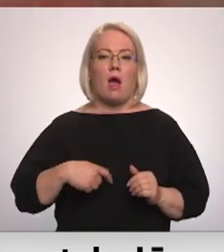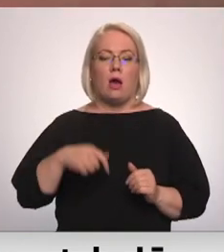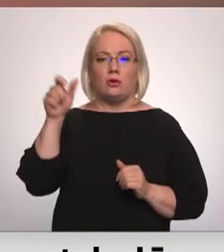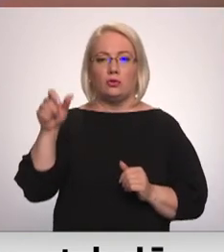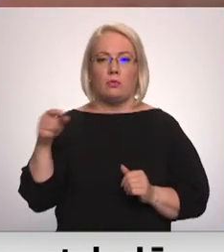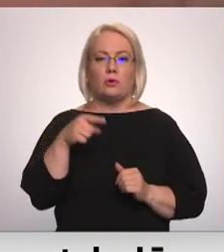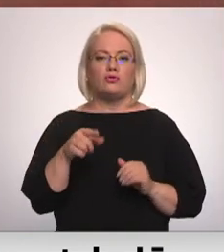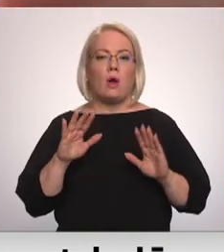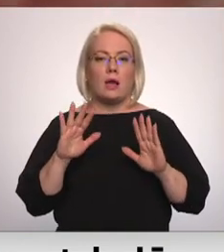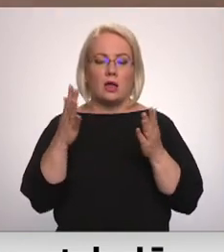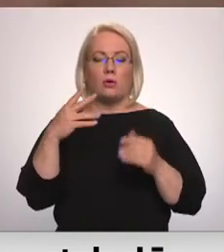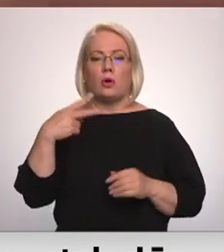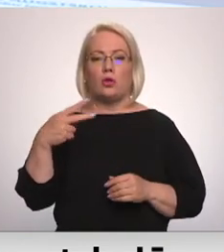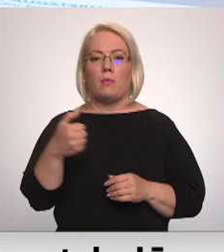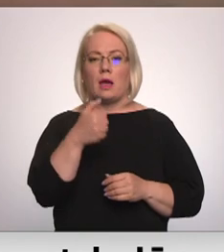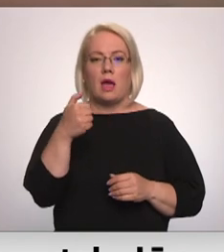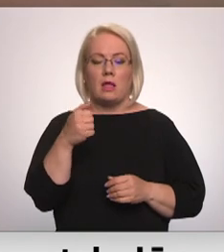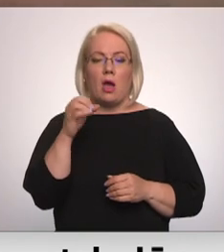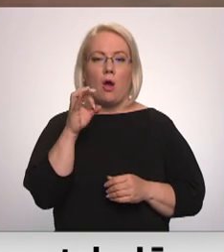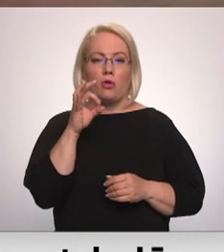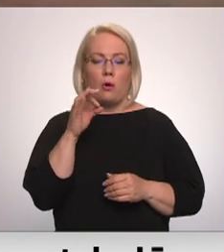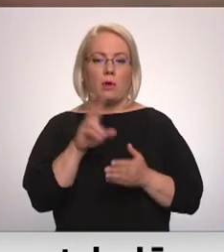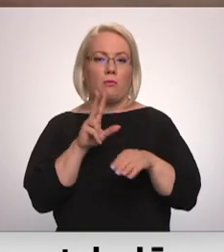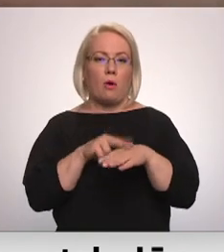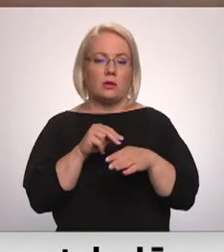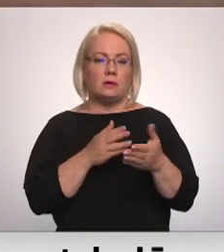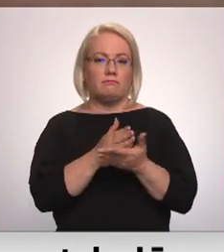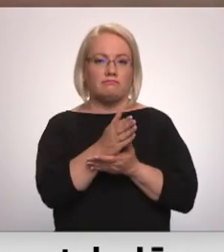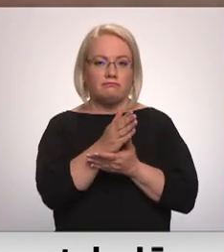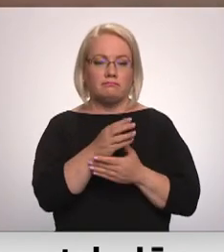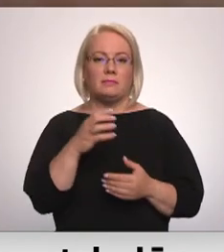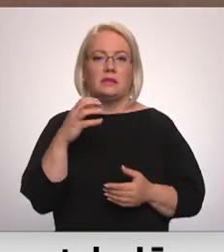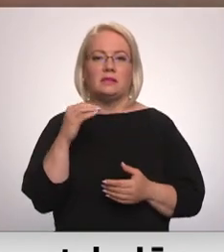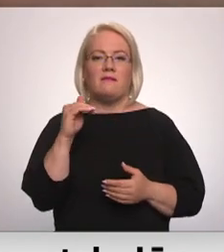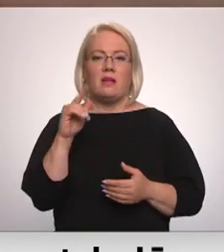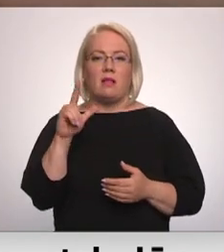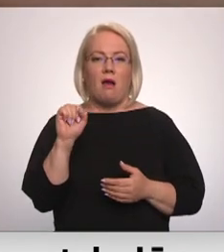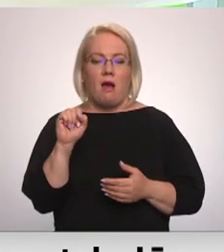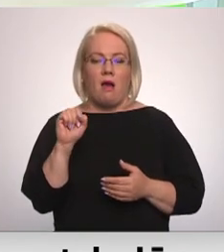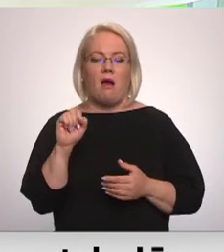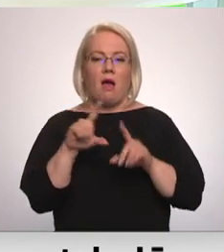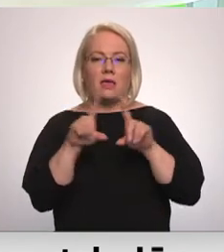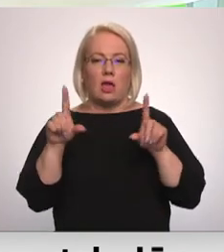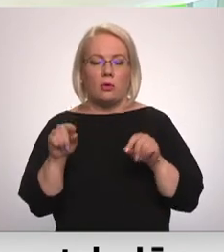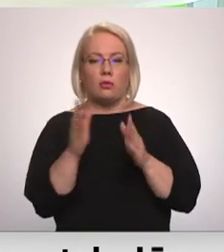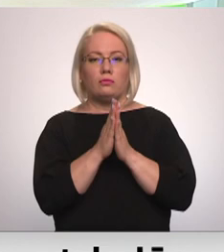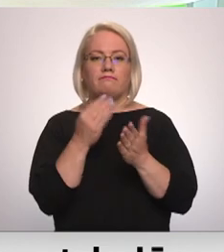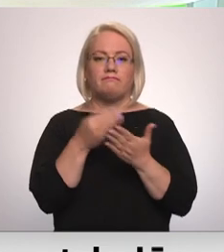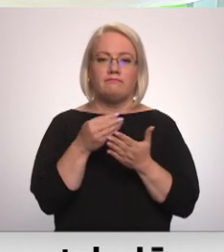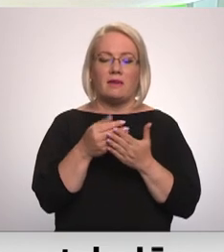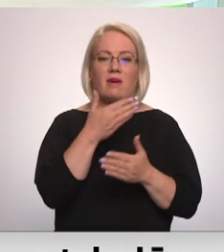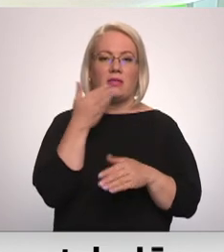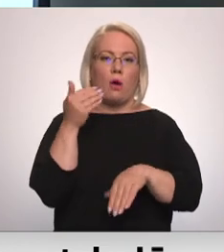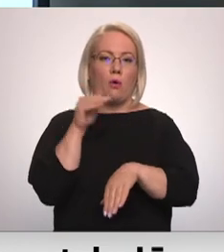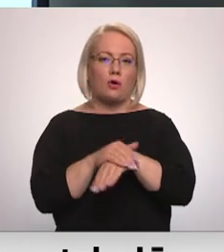šo gadījumu jau 20. gada oktobrī policijā vērsās Centrālā Finanša līgu maģentūra, lūdzot izvērtēt, vai nav koncertējums,